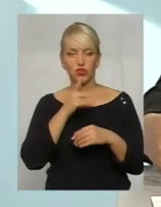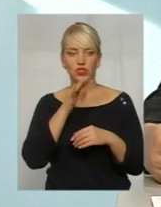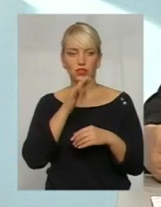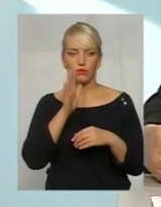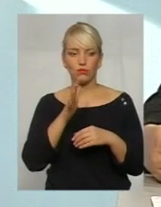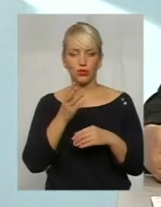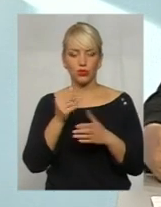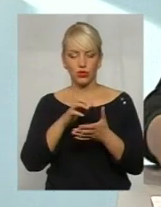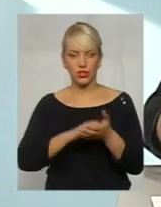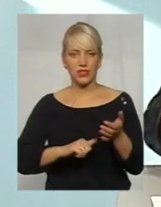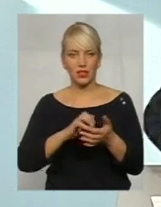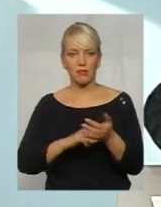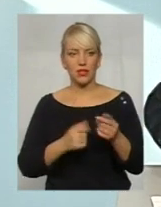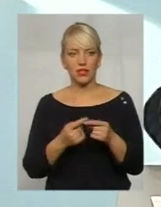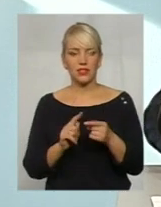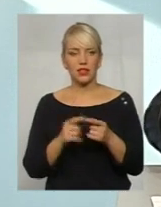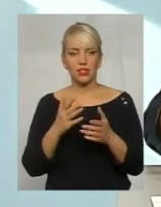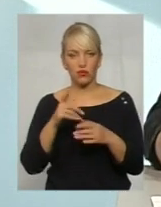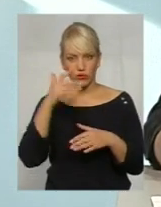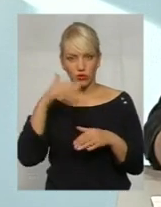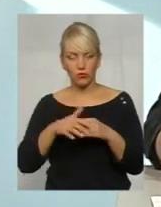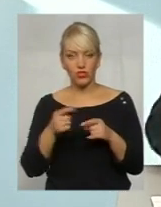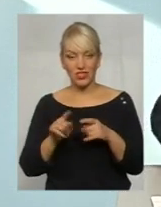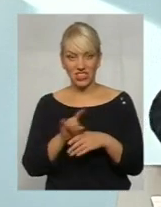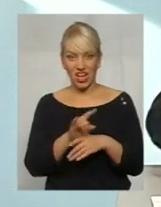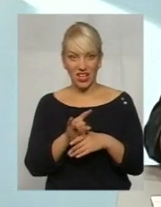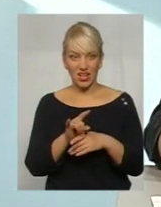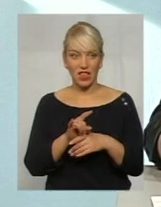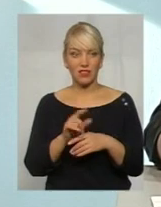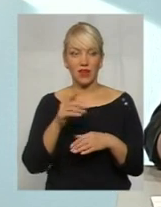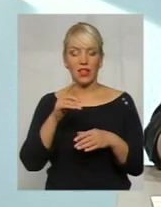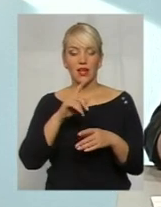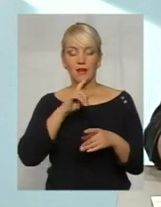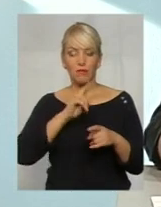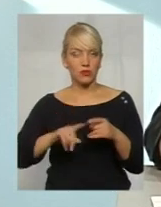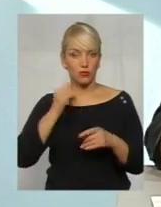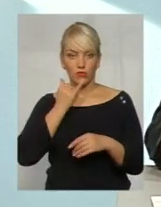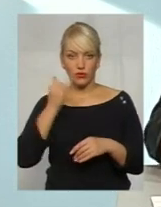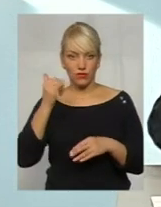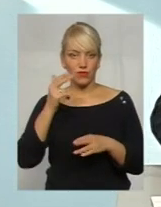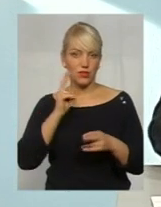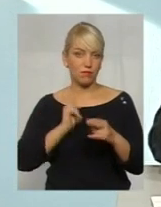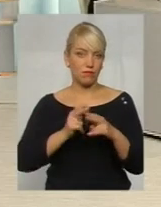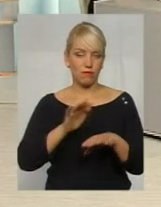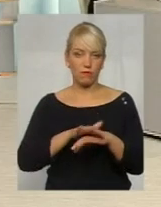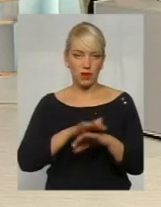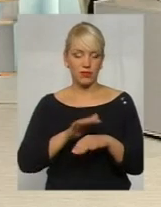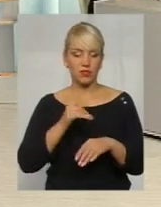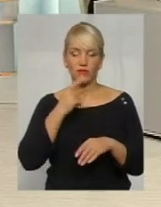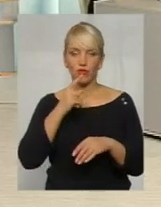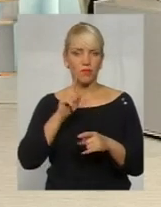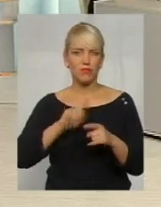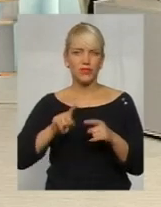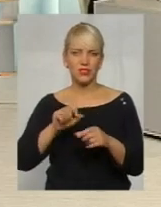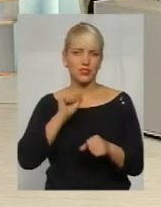знімати кошти з неї. Якщо ви зрозуміли, що це шахрайство, і зразу зателефонували банк і сказали, заблокуйте мою карту,